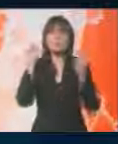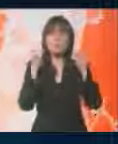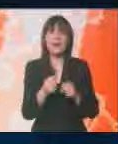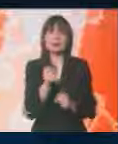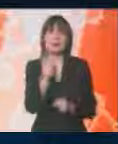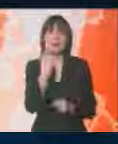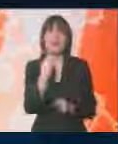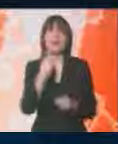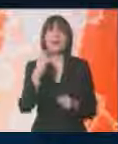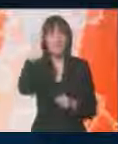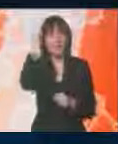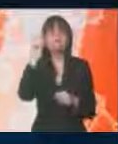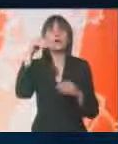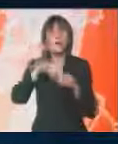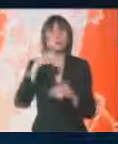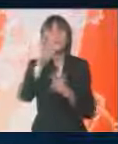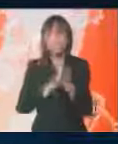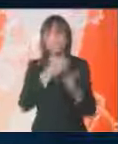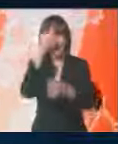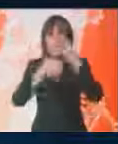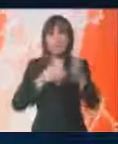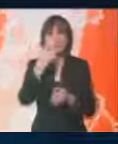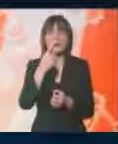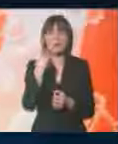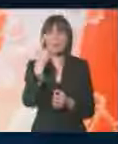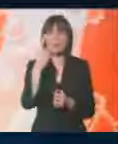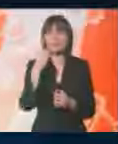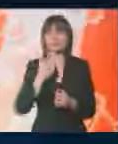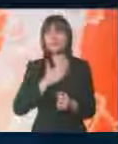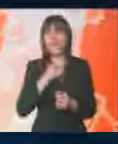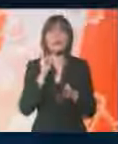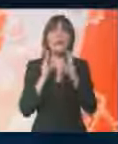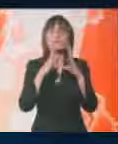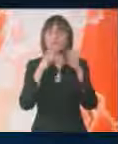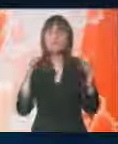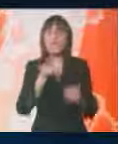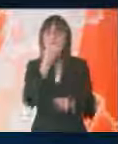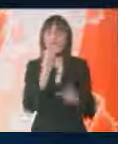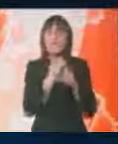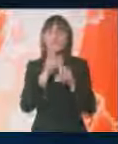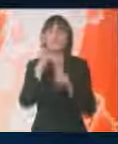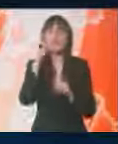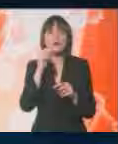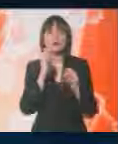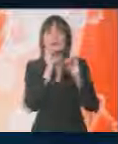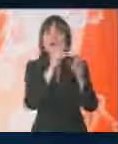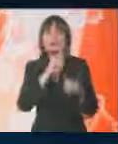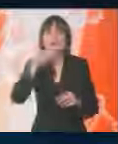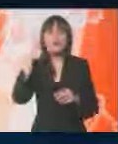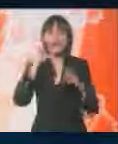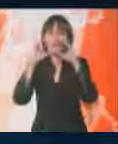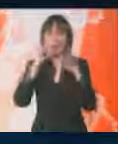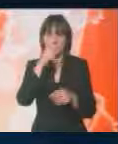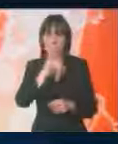dešavalo. Na Kosovo je već počela jedna istraga do duše interna o tome kako su tajni izveštaj Kvora procureli do stranih medija.